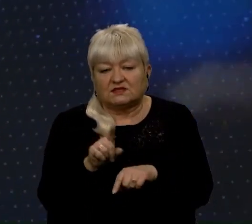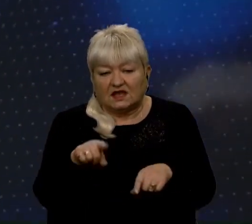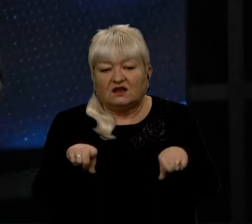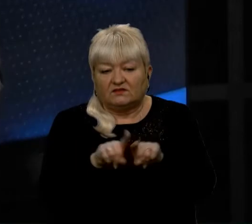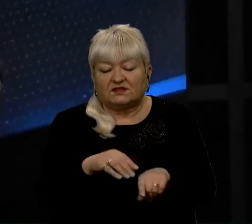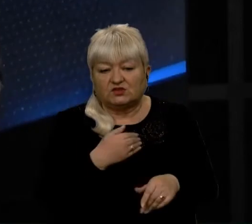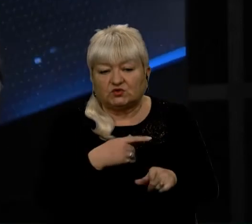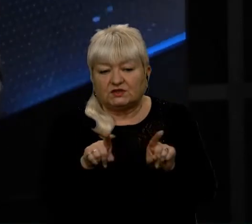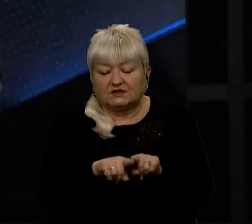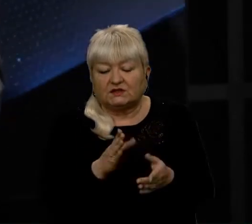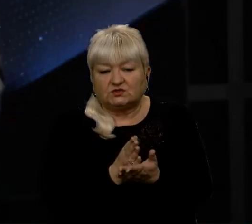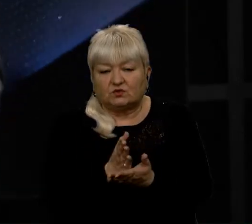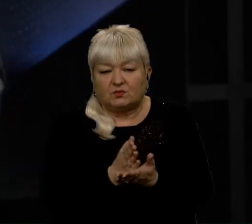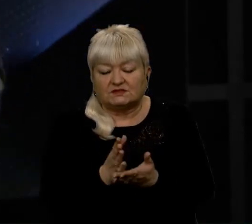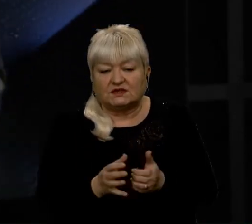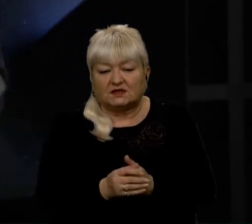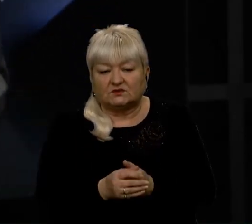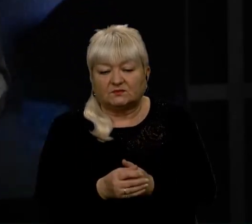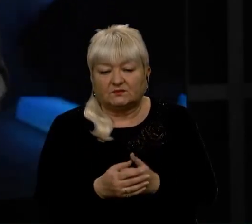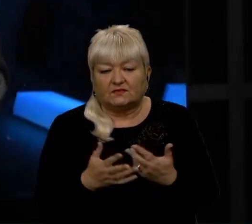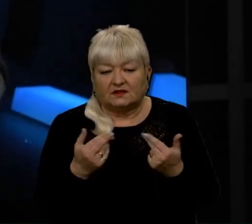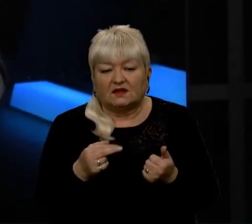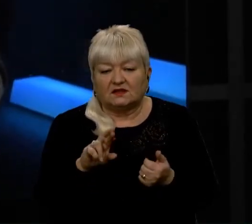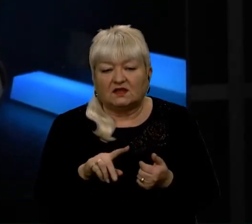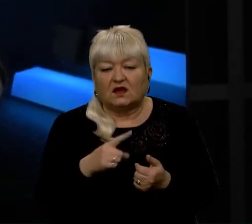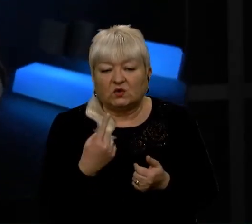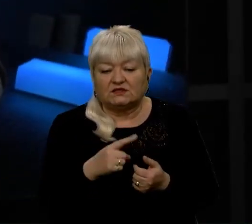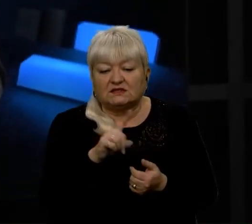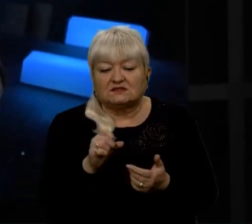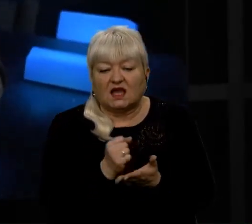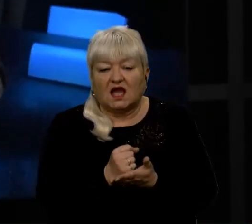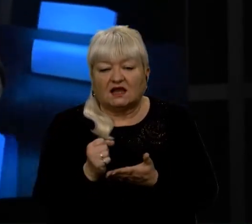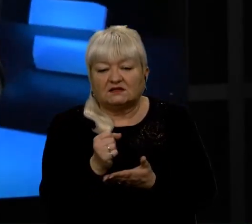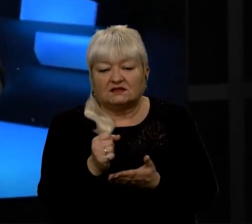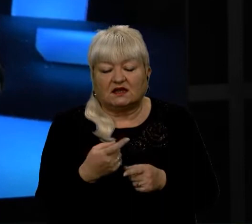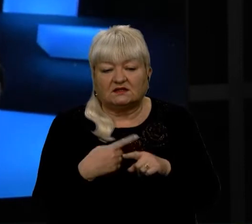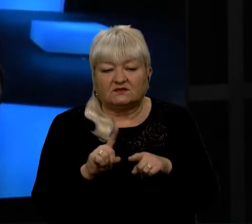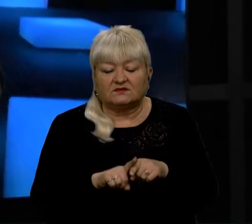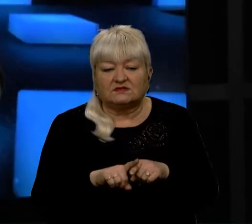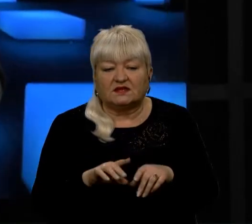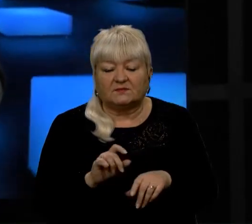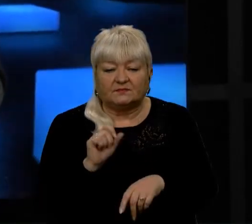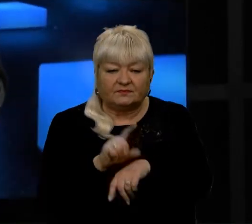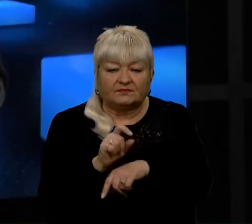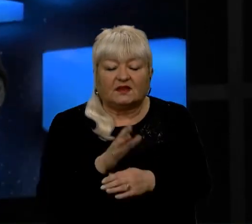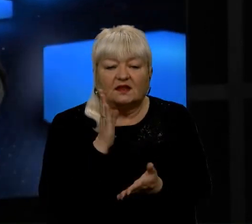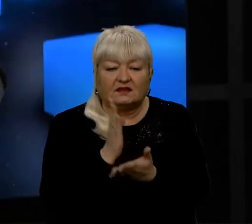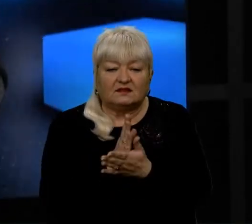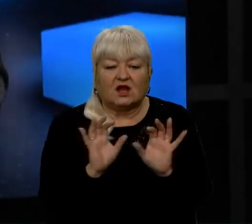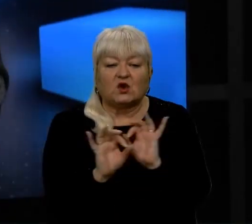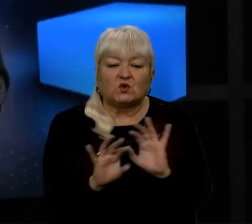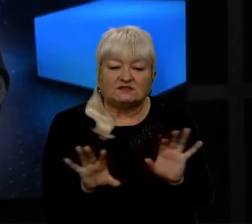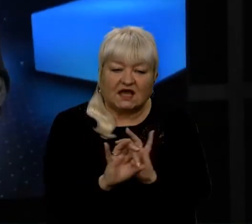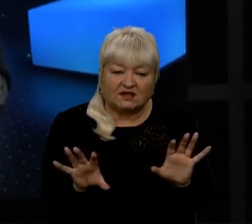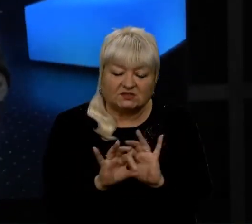цю послугу, Так, я був одним з кандидатів. Ця функція є роз'яснювальна на